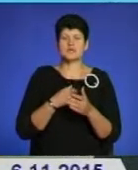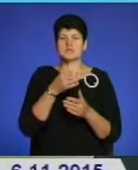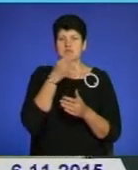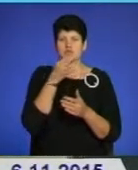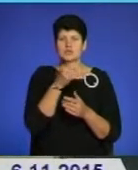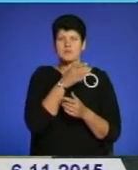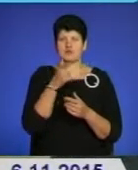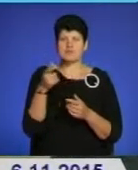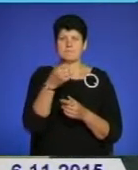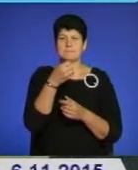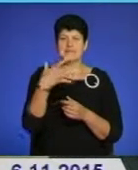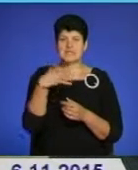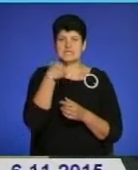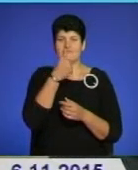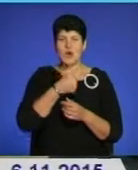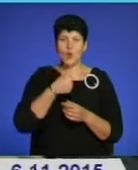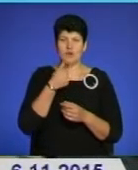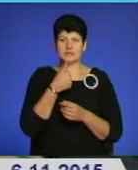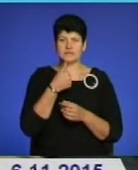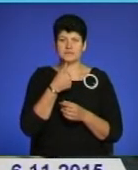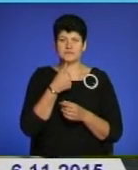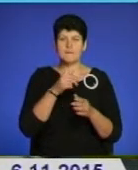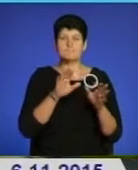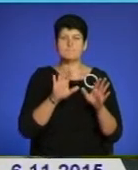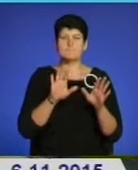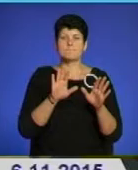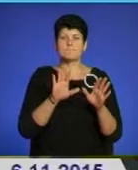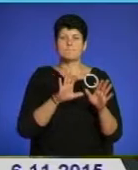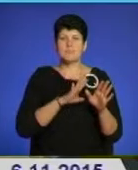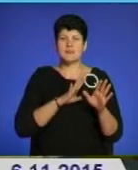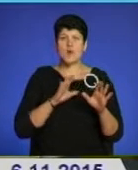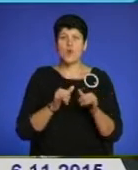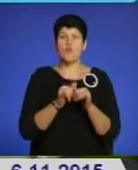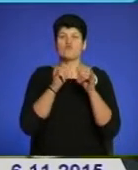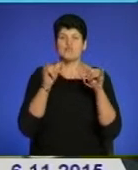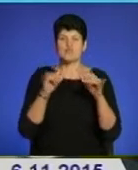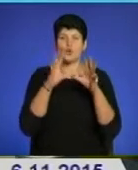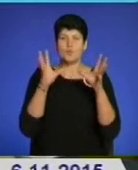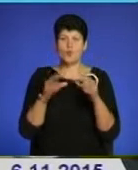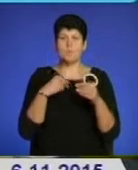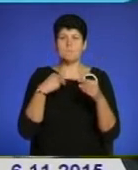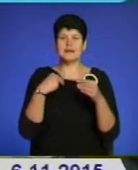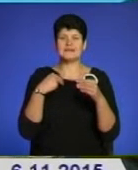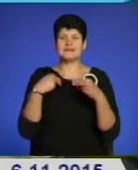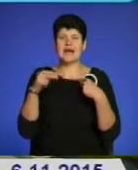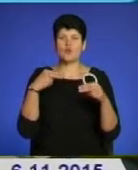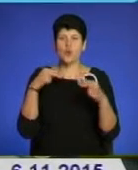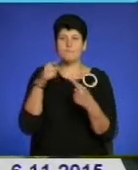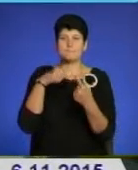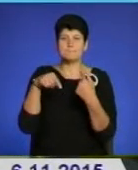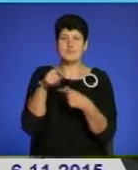протяжі 2015 року відбувалося увеличення об'єму торгівлі товарами між